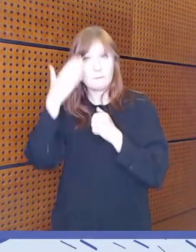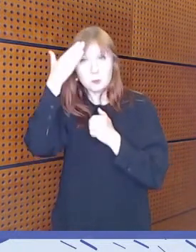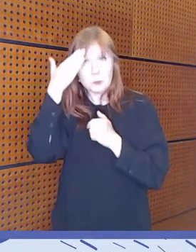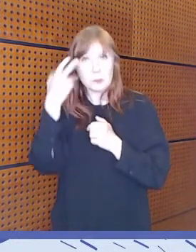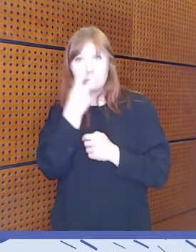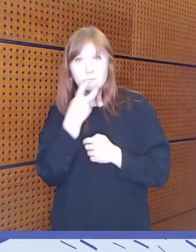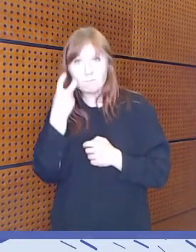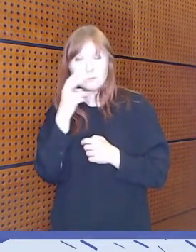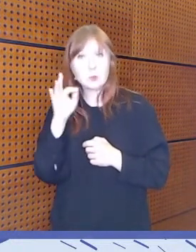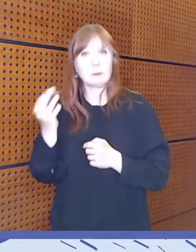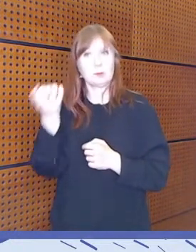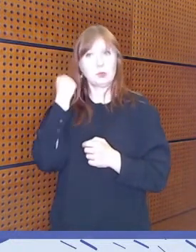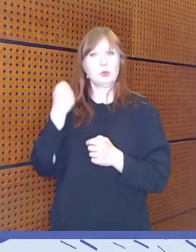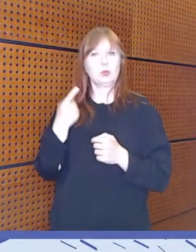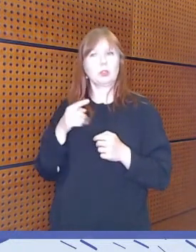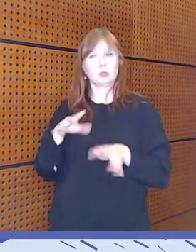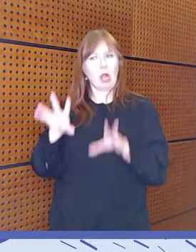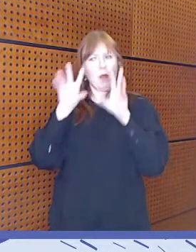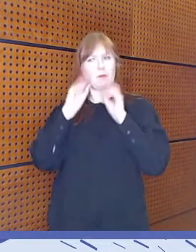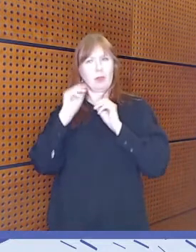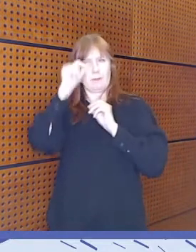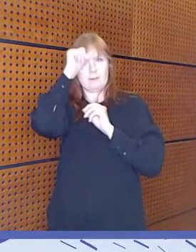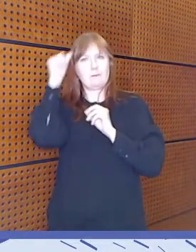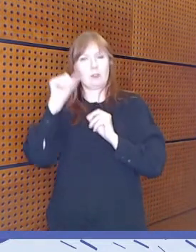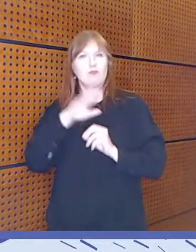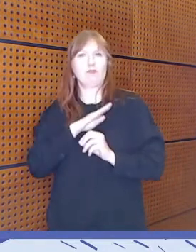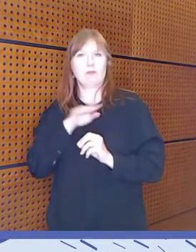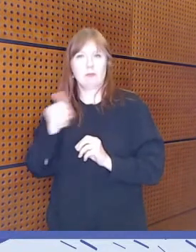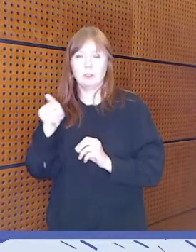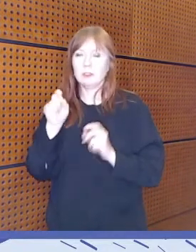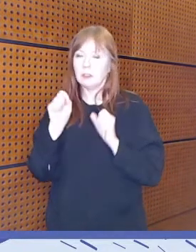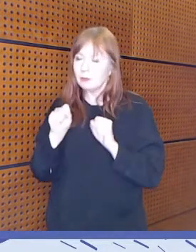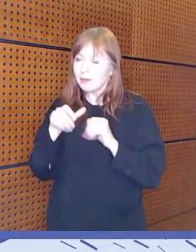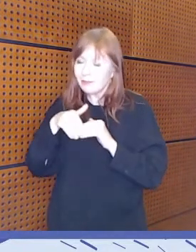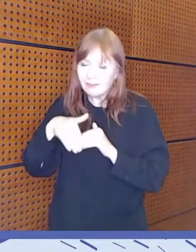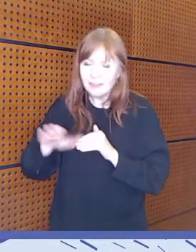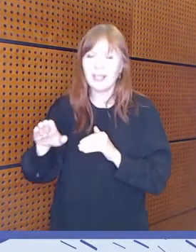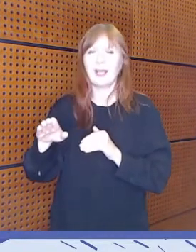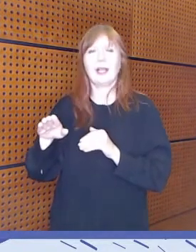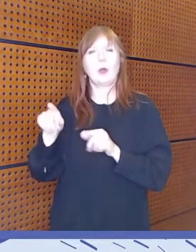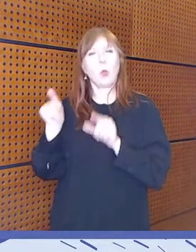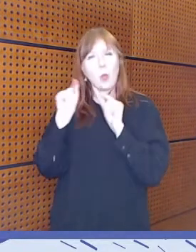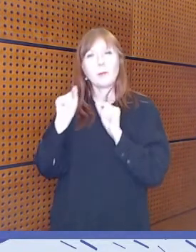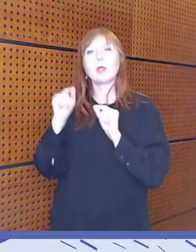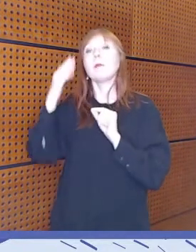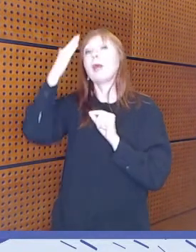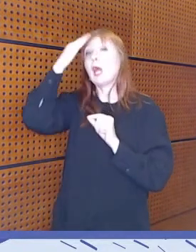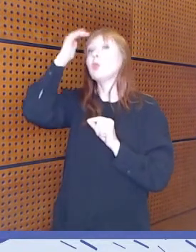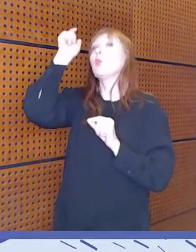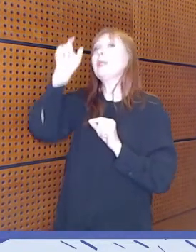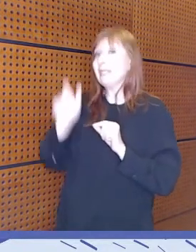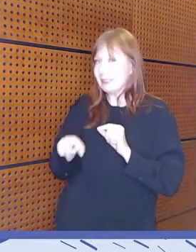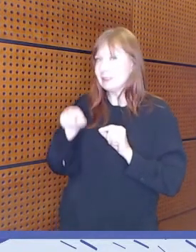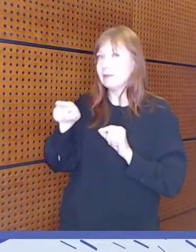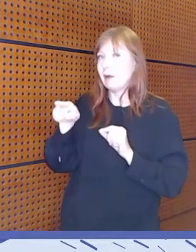meillä on vielä paljon tässä huomioitavaa, että meidän täytyisi osata tunnistaa, mutta se ei riitä, että me osataan tunnistaa. Meidän täytyy myös ymmärtää,